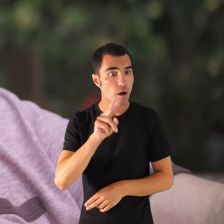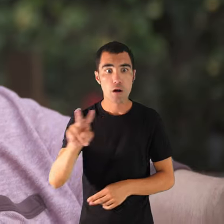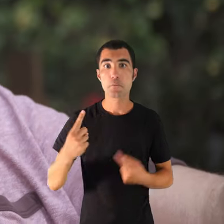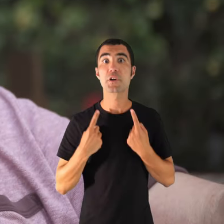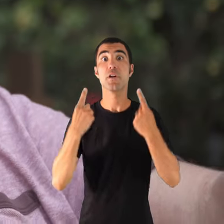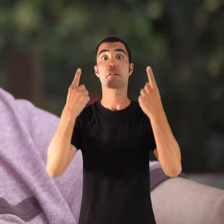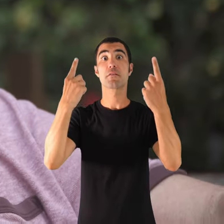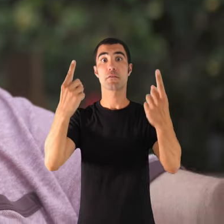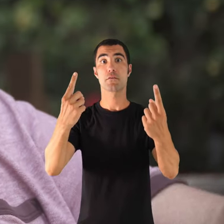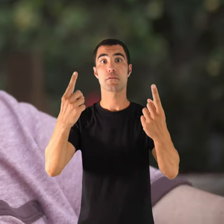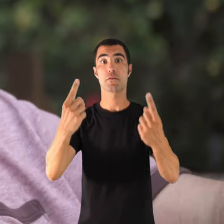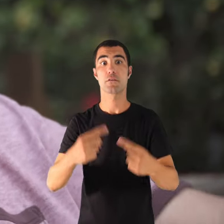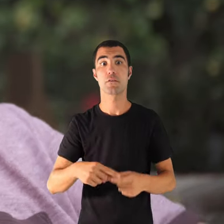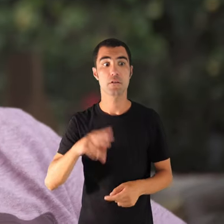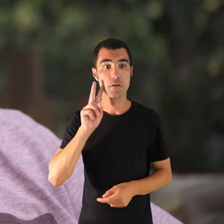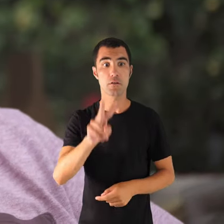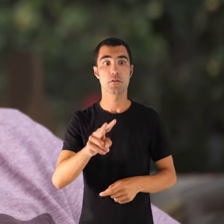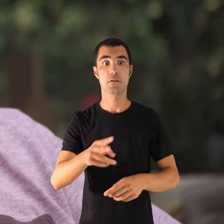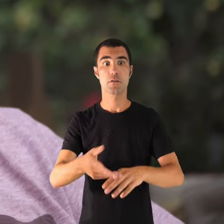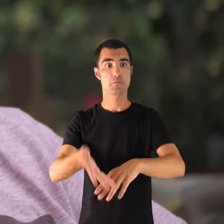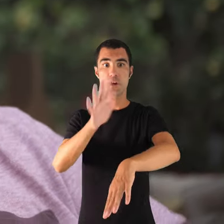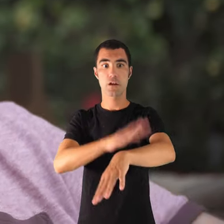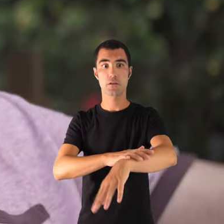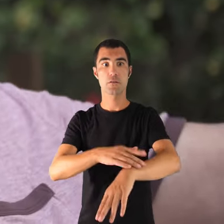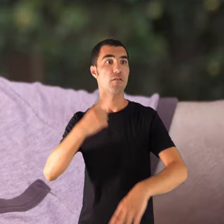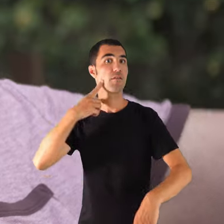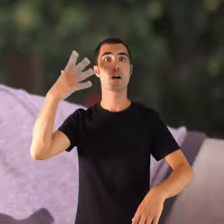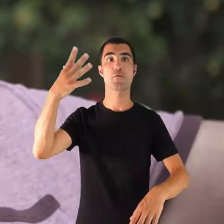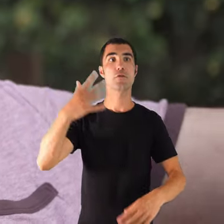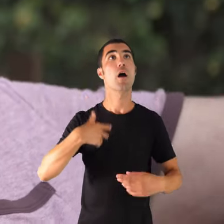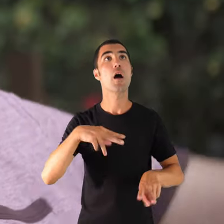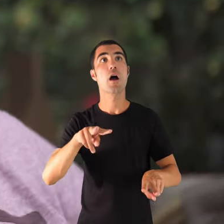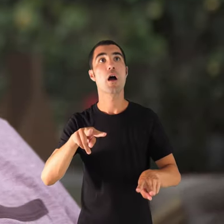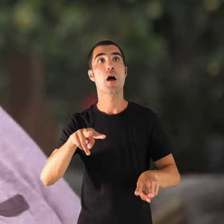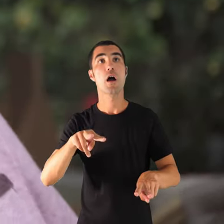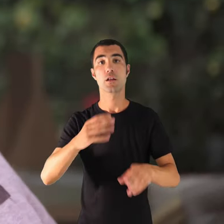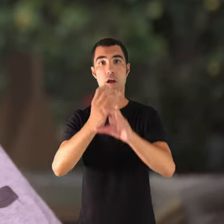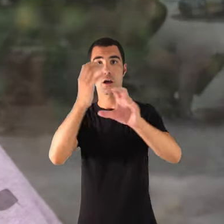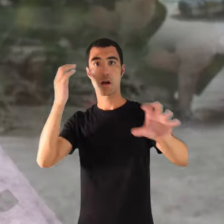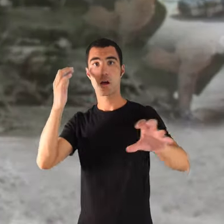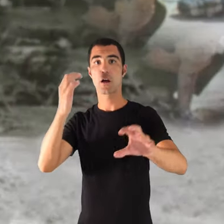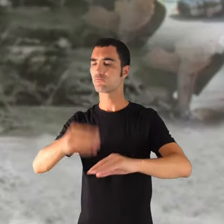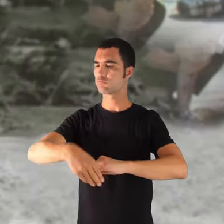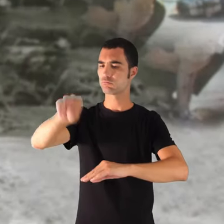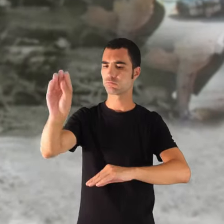Maxi Miranxell mos va pegar s'autocar i s'entrada per anar vora al cordobès.